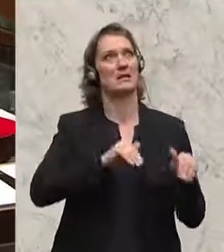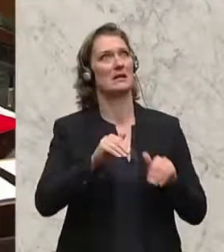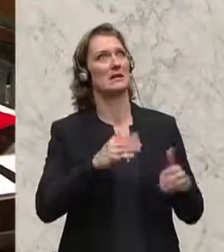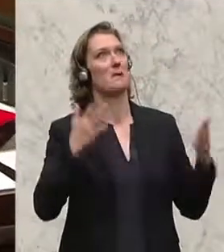kürzen.